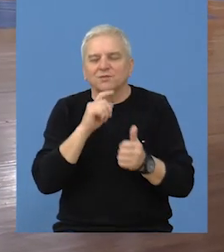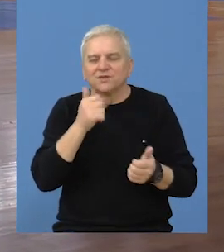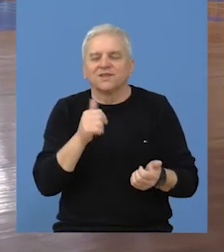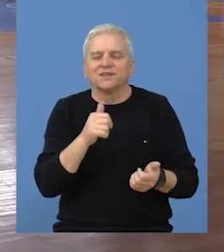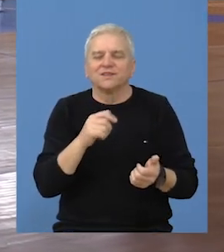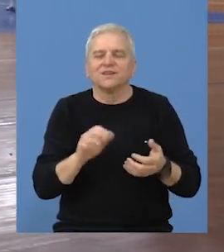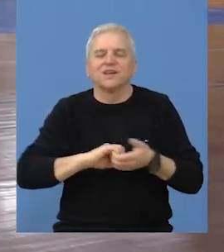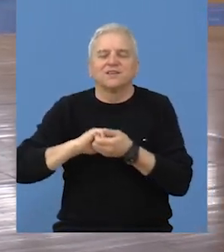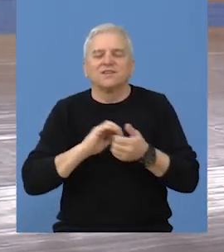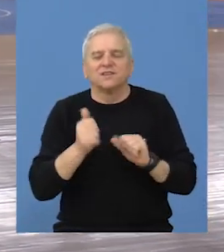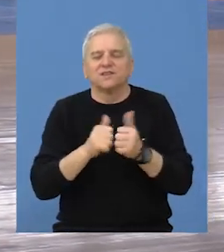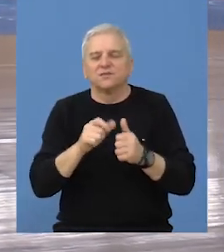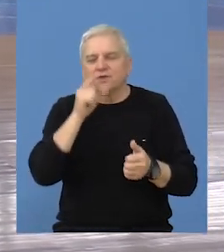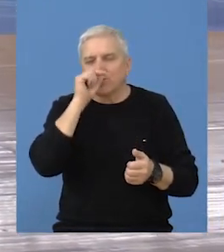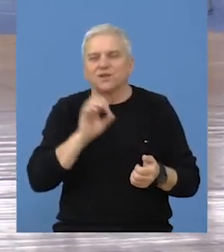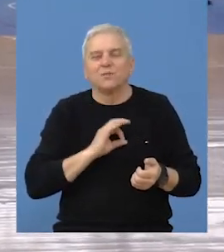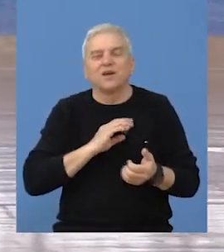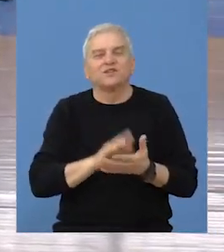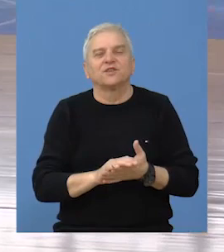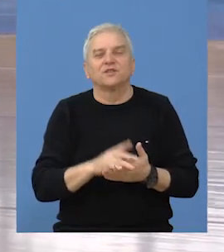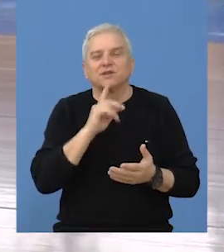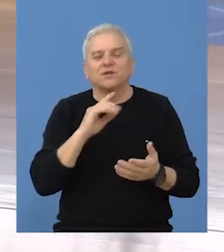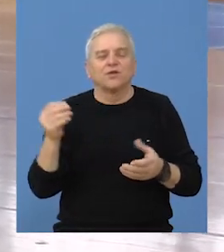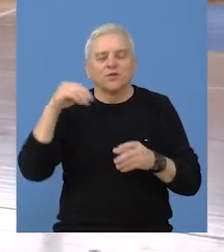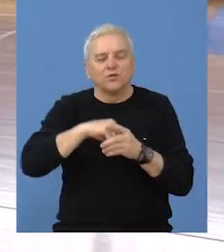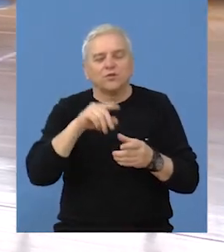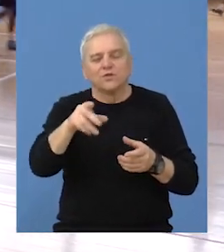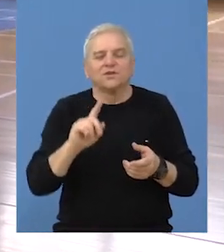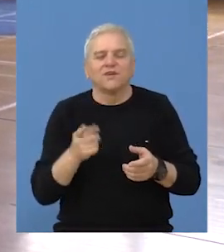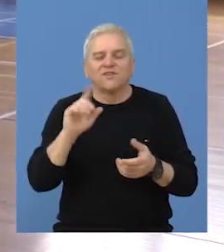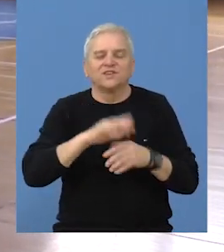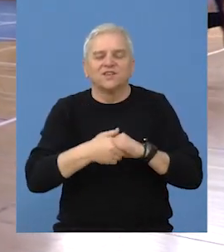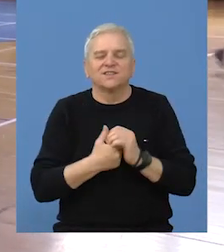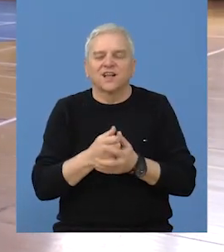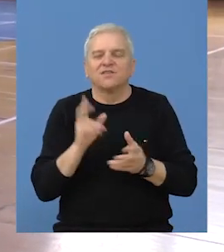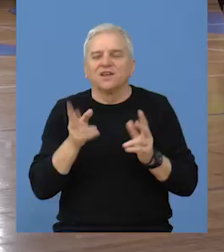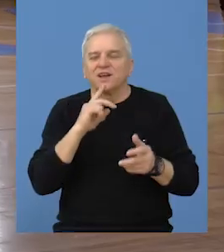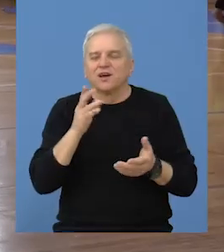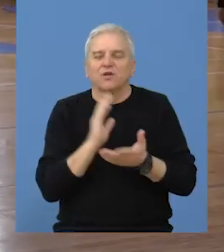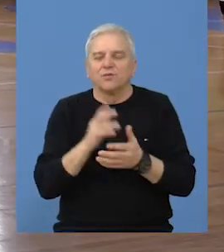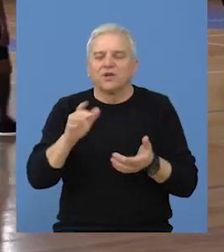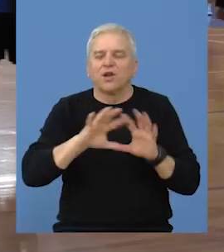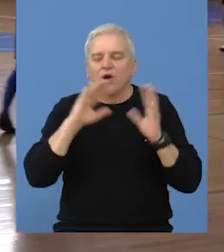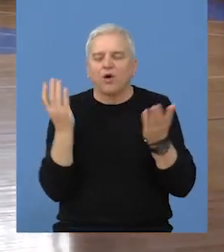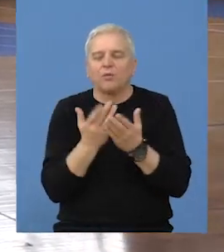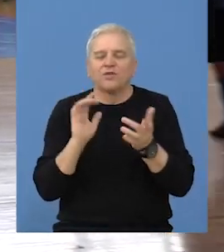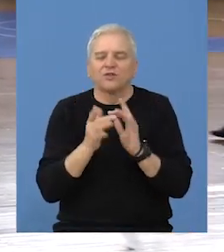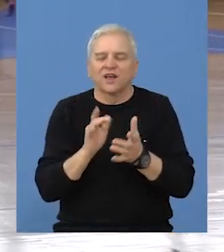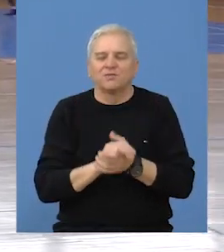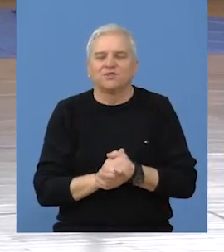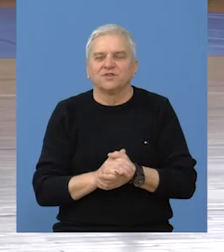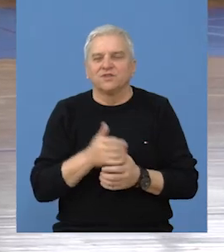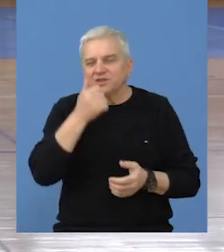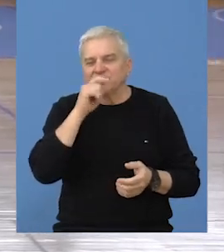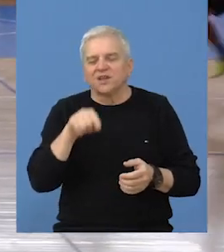školskih takmičenja, jeste Save Sportova opštine Bečeji, u kom su takođe i više nego zadovoljni kako je proteklo